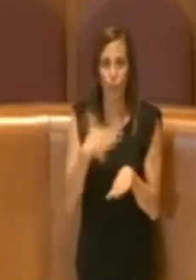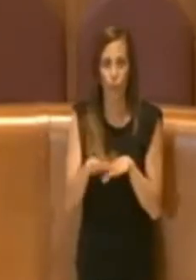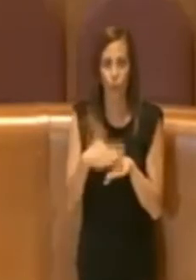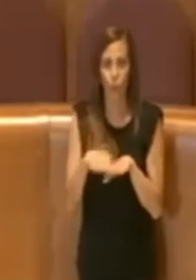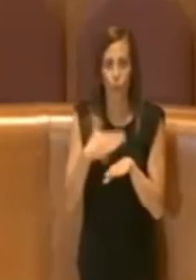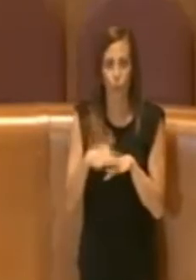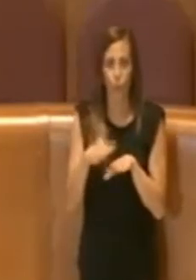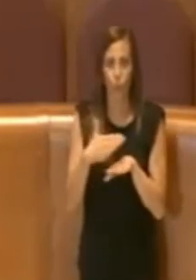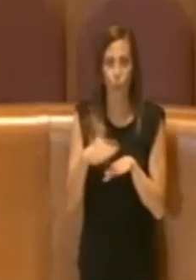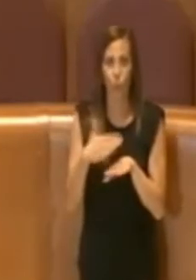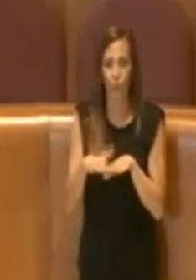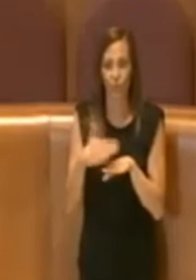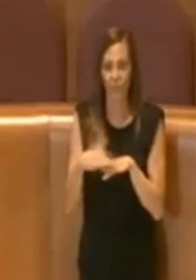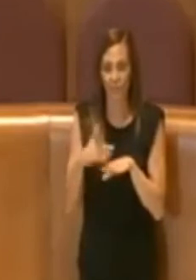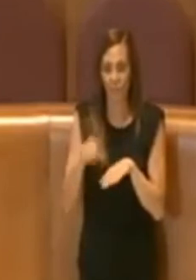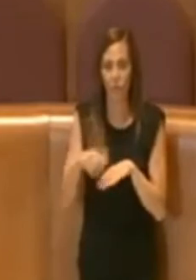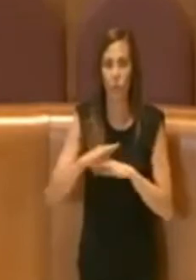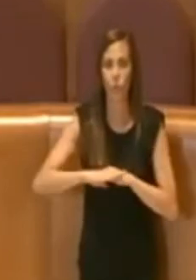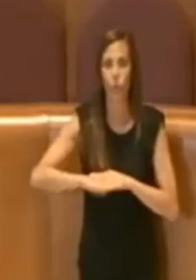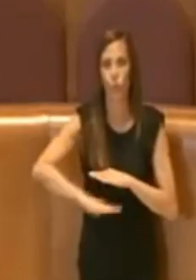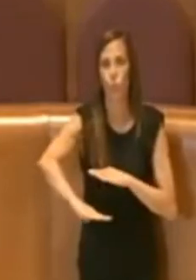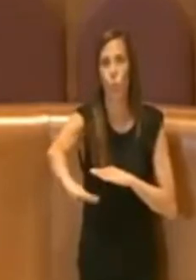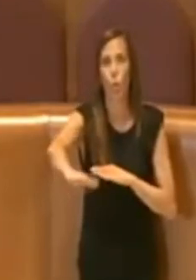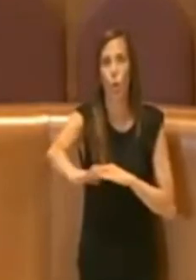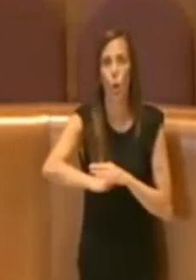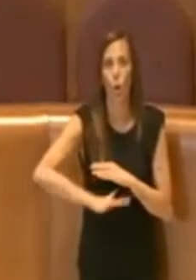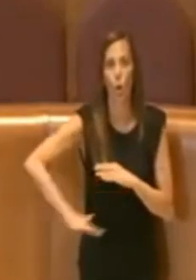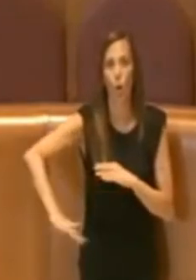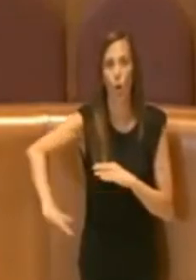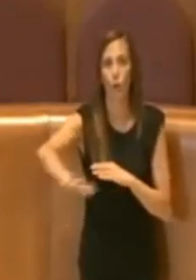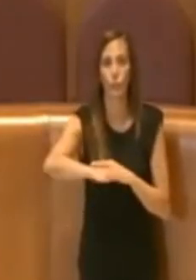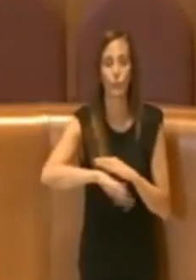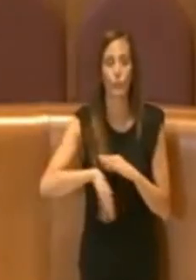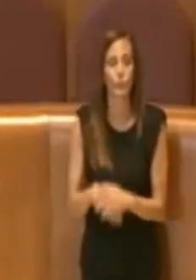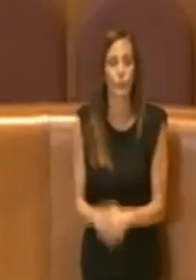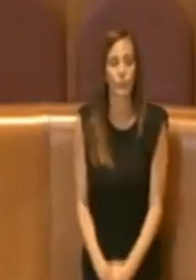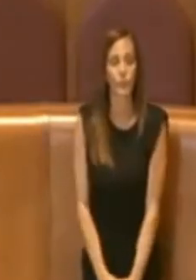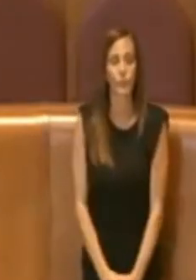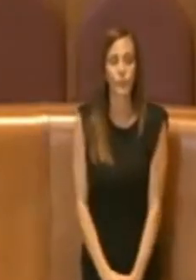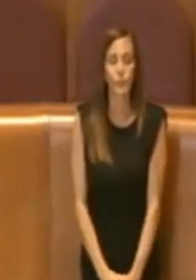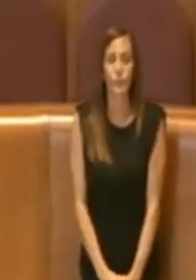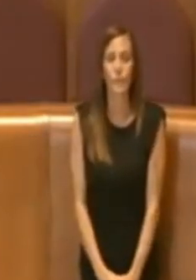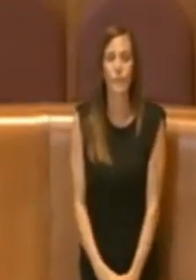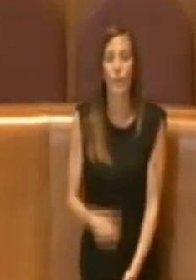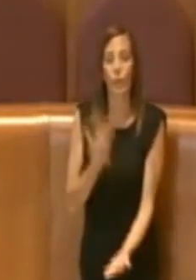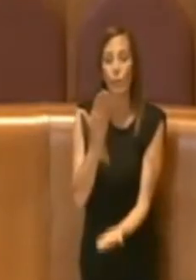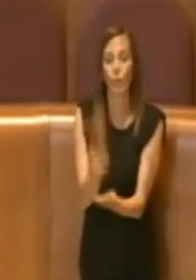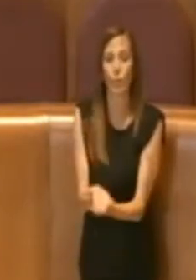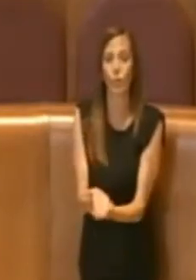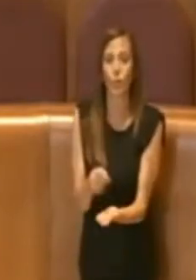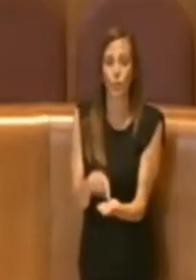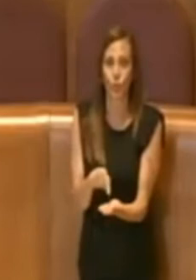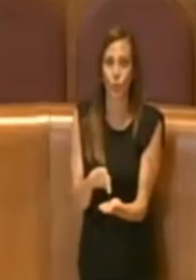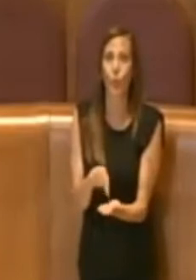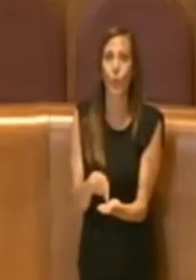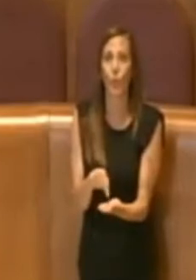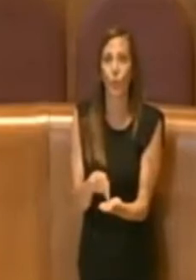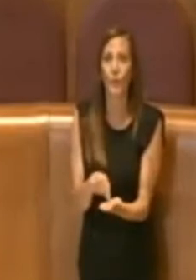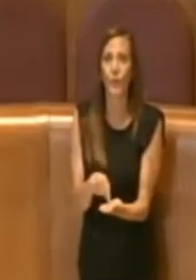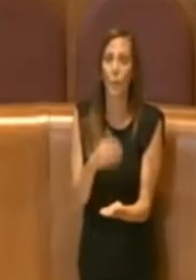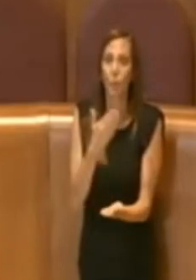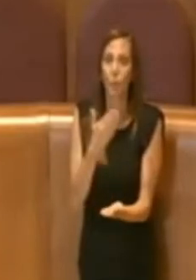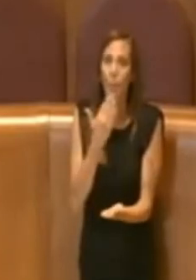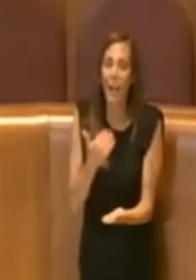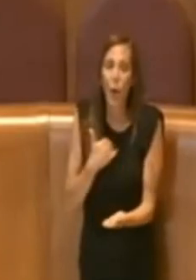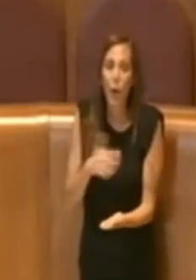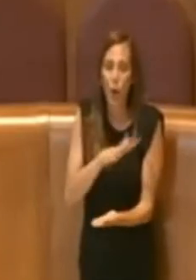suolo. In questo caso la mozione a nostro avviso è troppo estensiva come